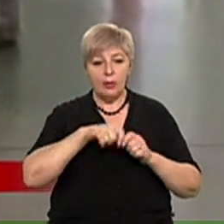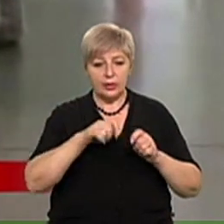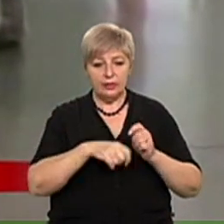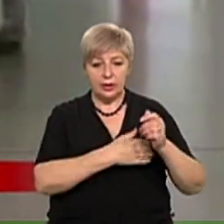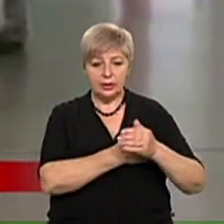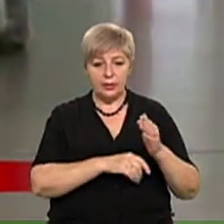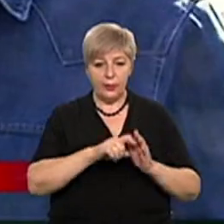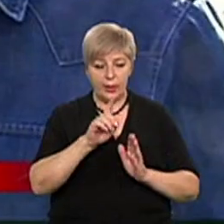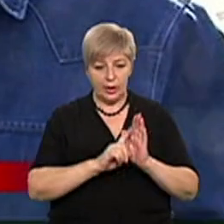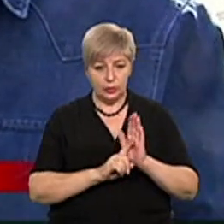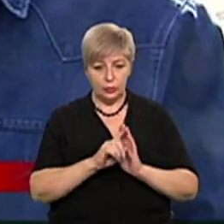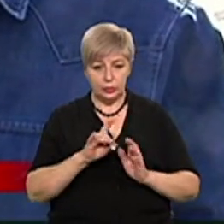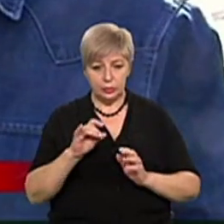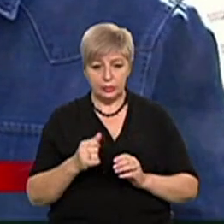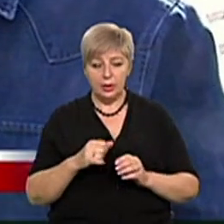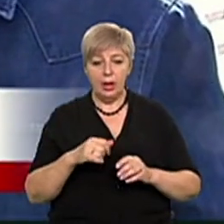термометрів.